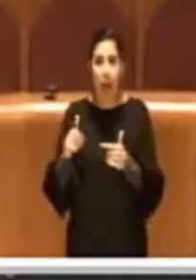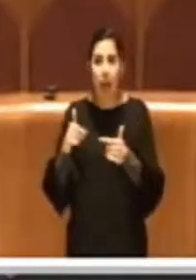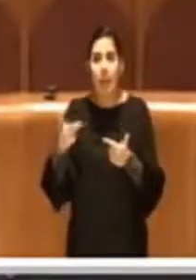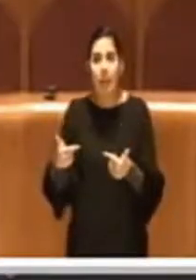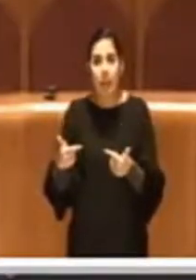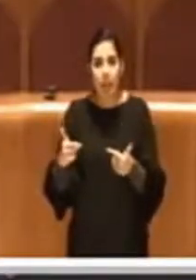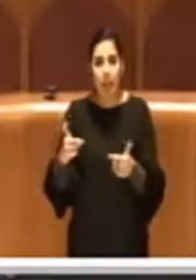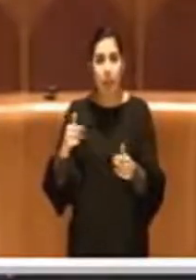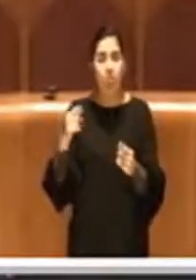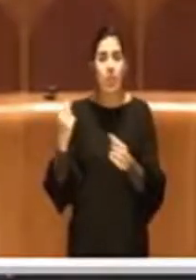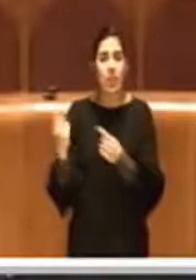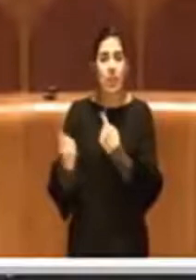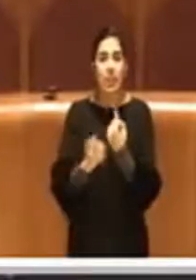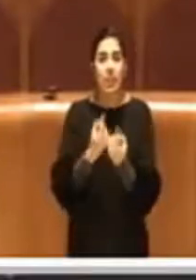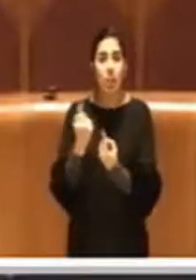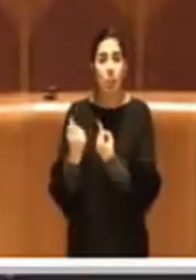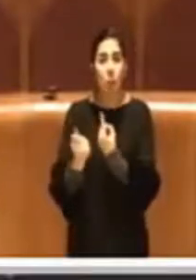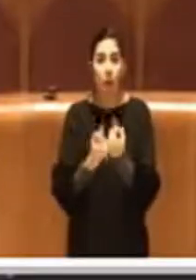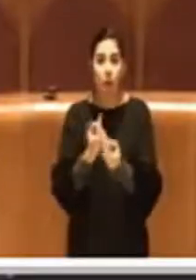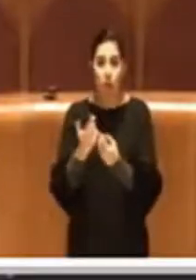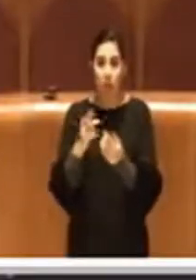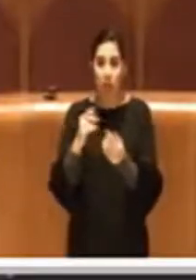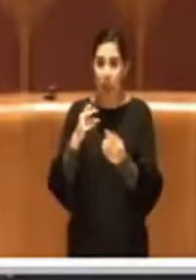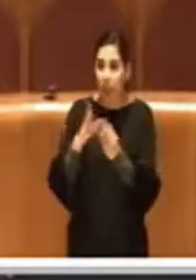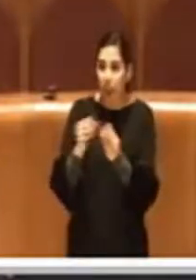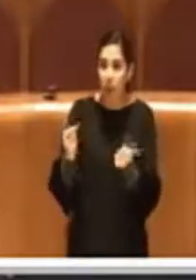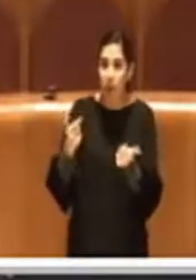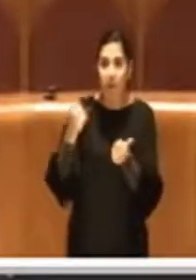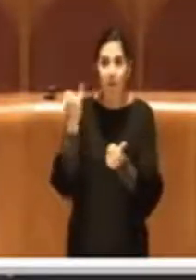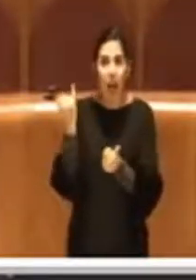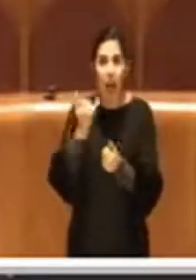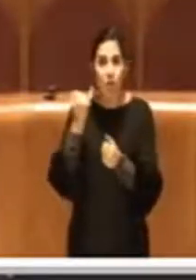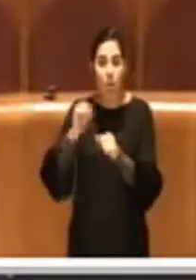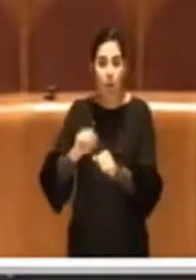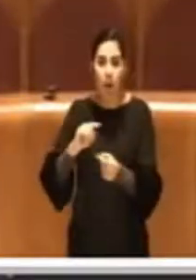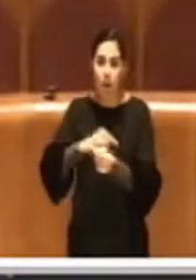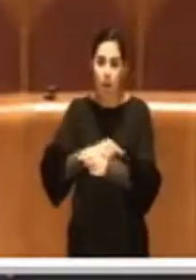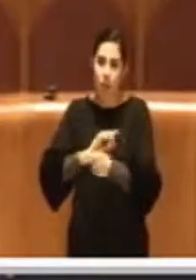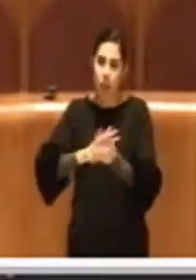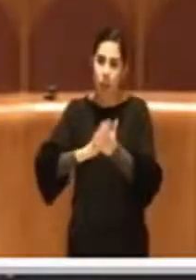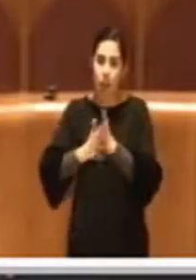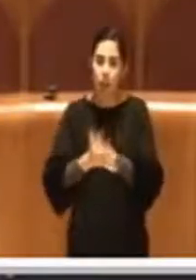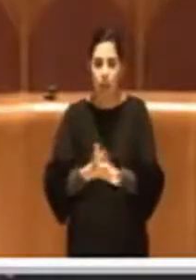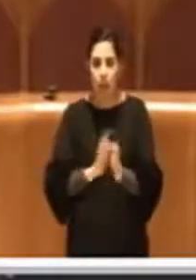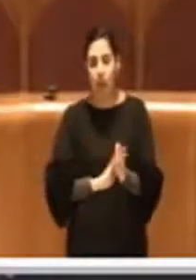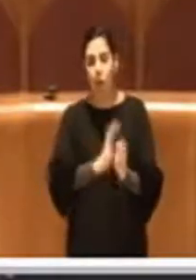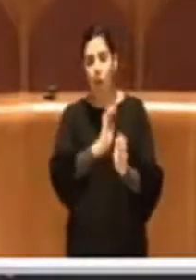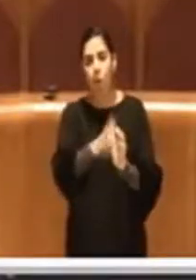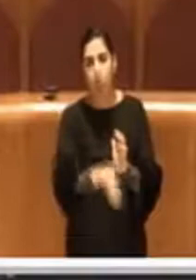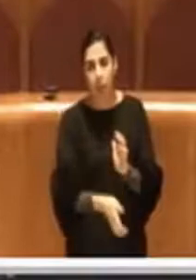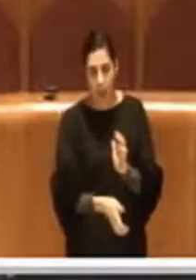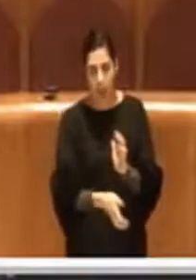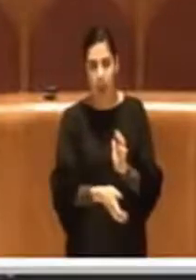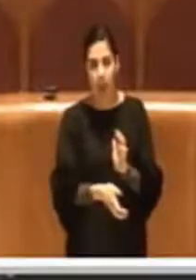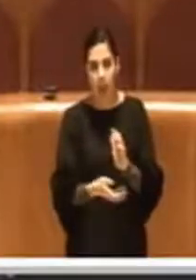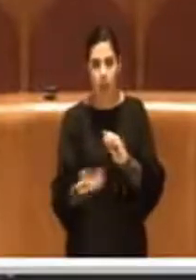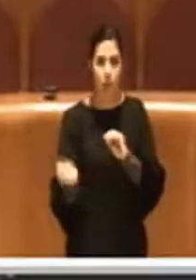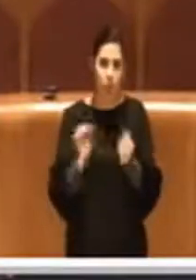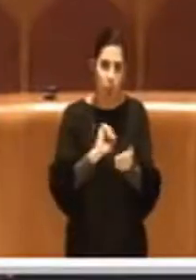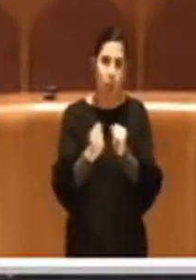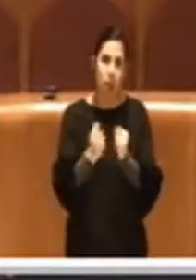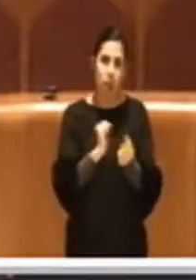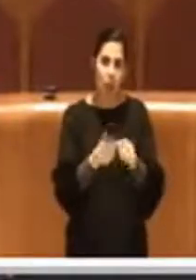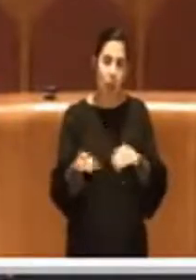una questione facilmente risolvibile una leva per ulteriori battaglie